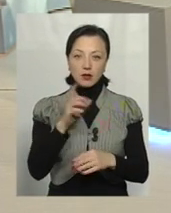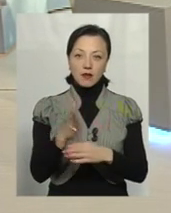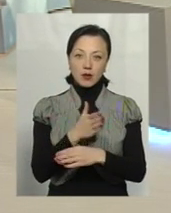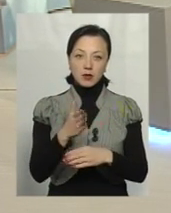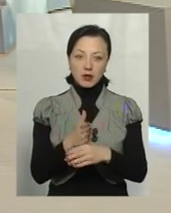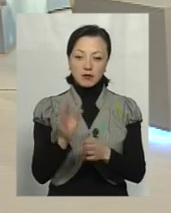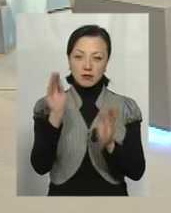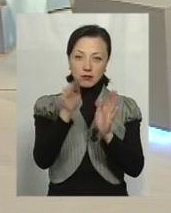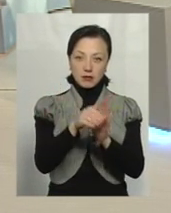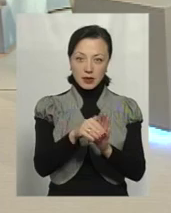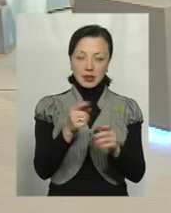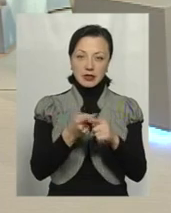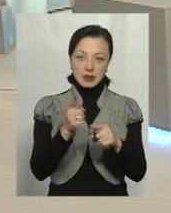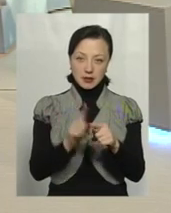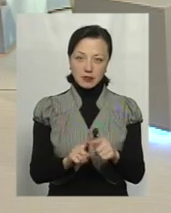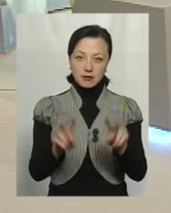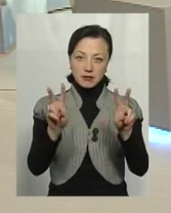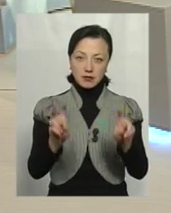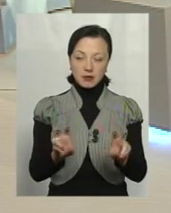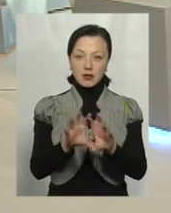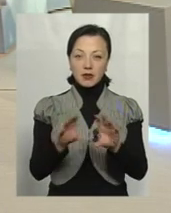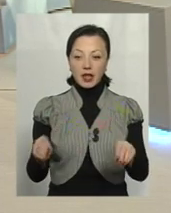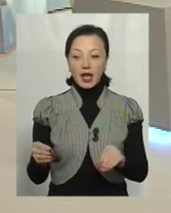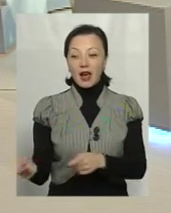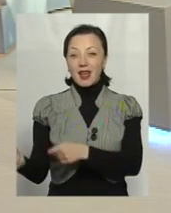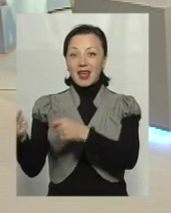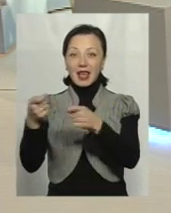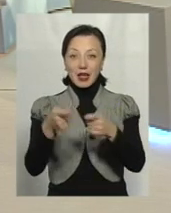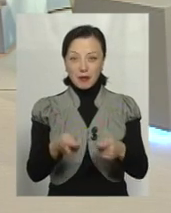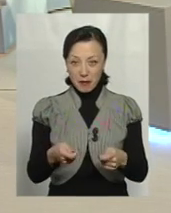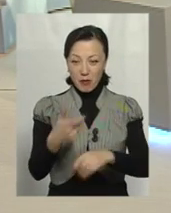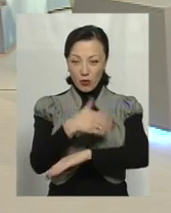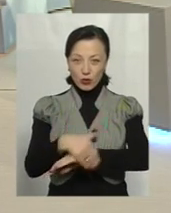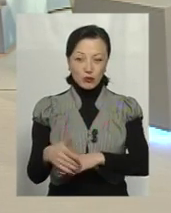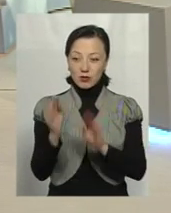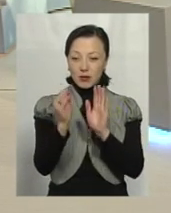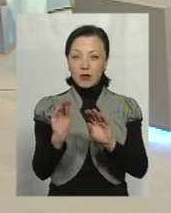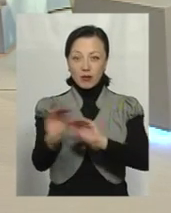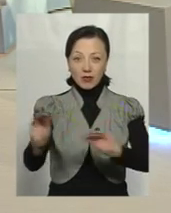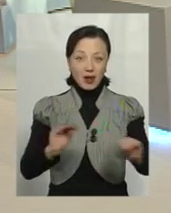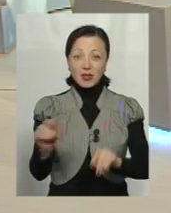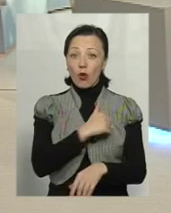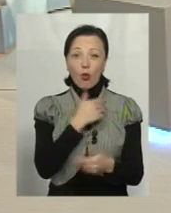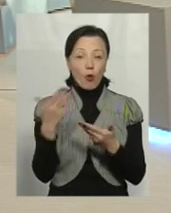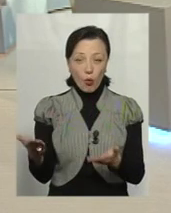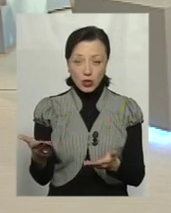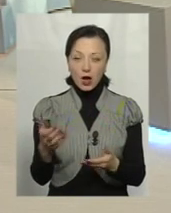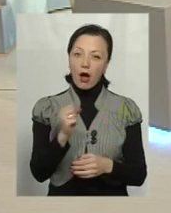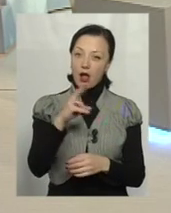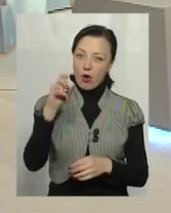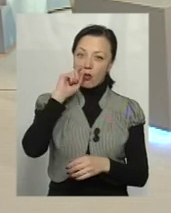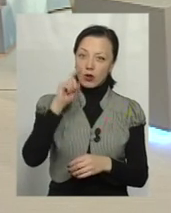цієї товарної номенклатури. Імпорту поруч, клади скільки хочеш. Ми не можемо обмежити, як ми говоримо. Але